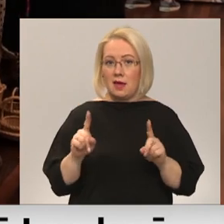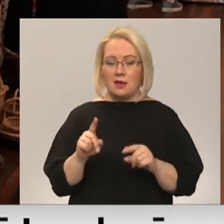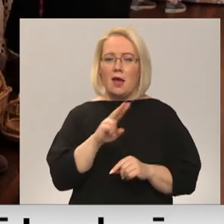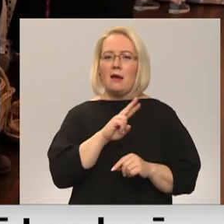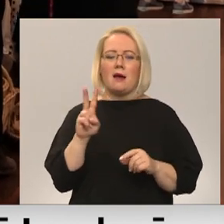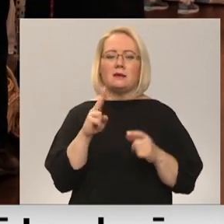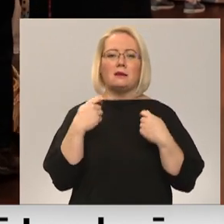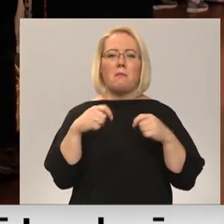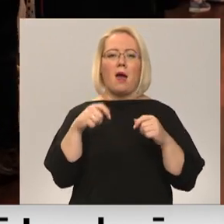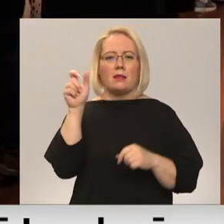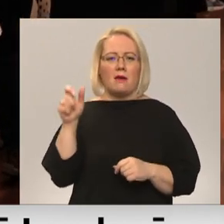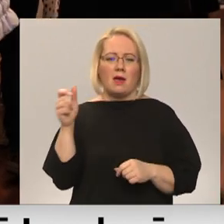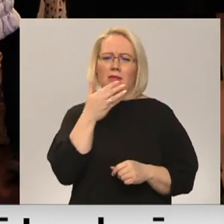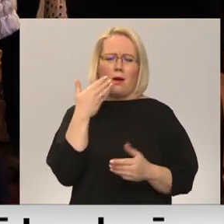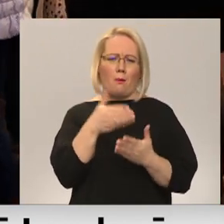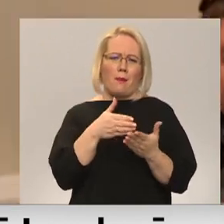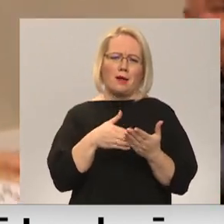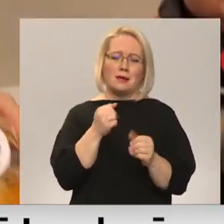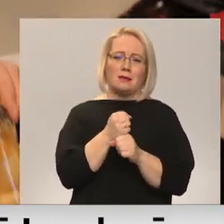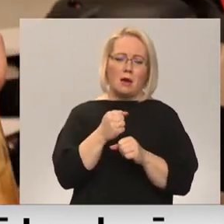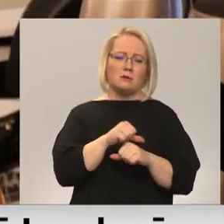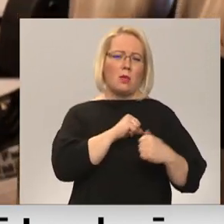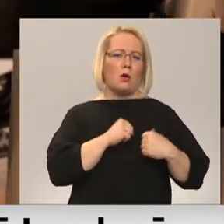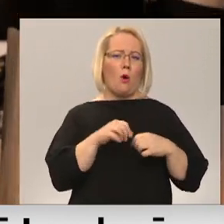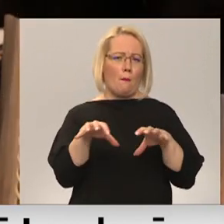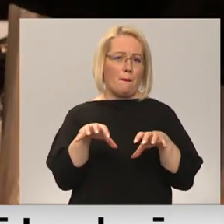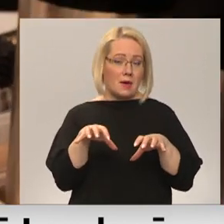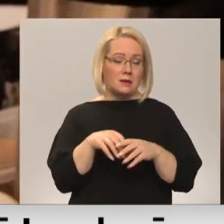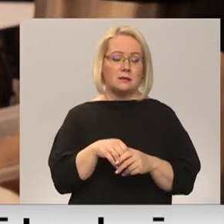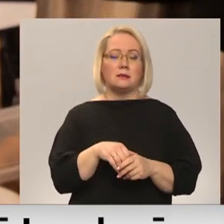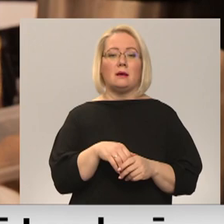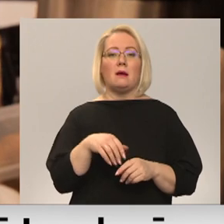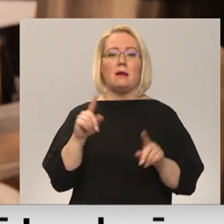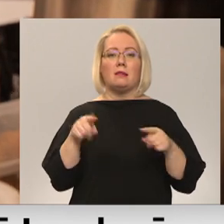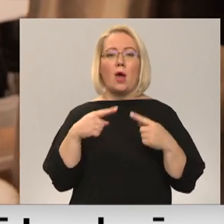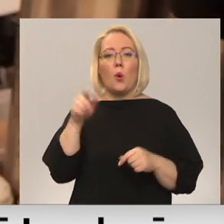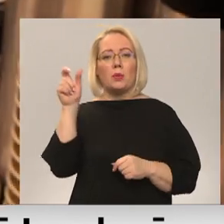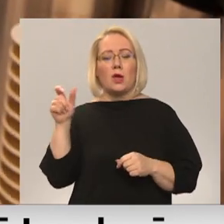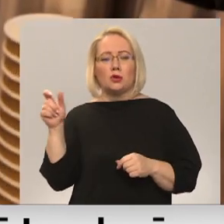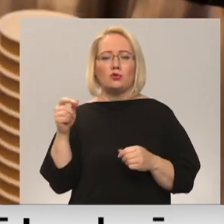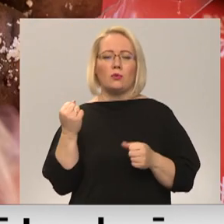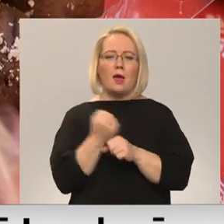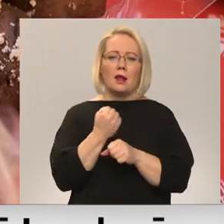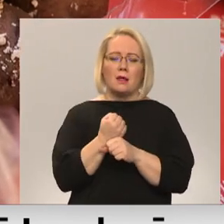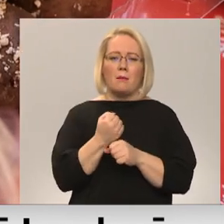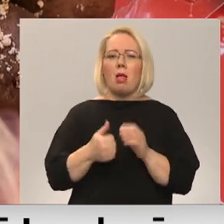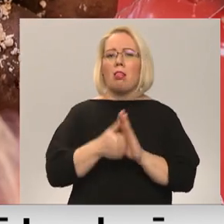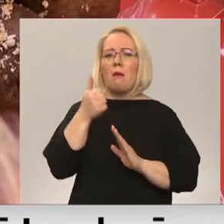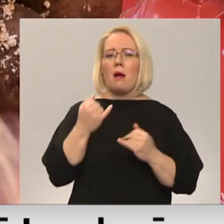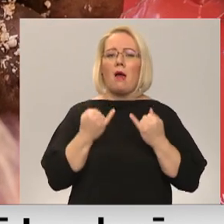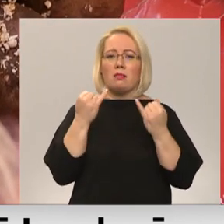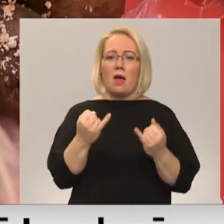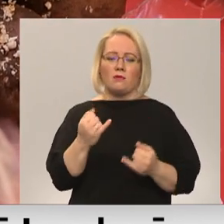kas pārdevējiem nav maizes darbs, bet gan hobijas. Tautieši darinājumi ir labākā dāvana, pietam savējo